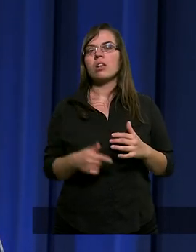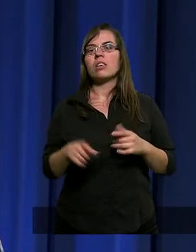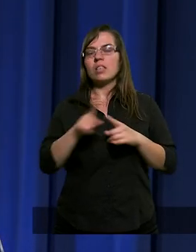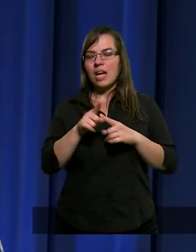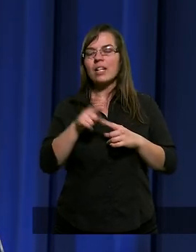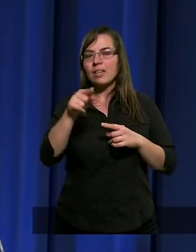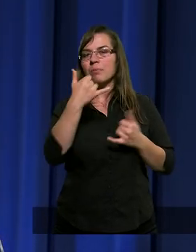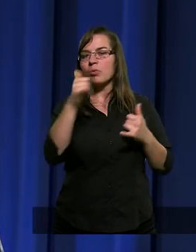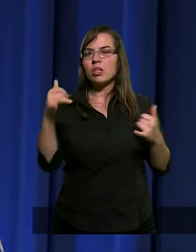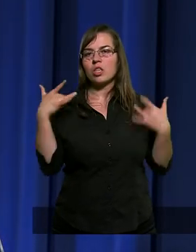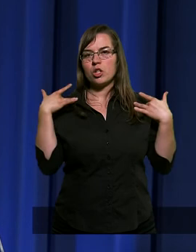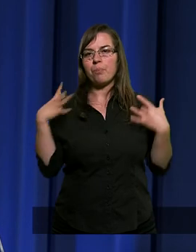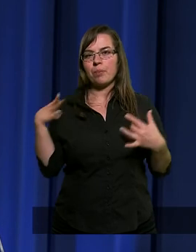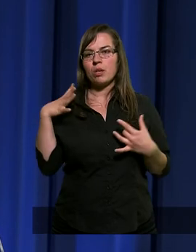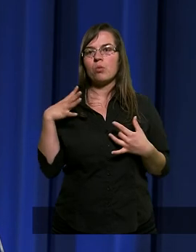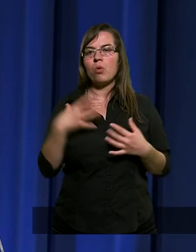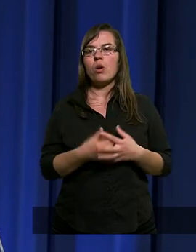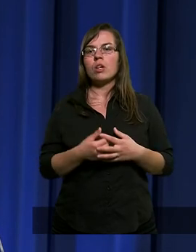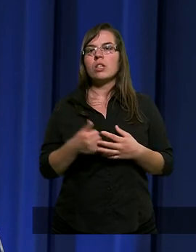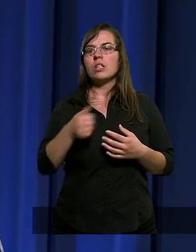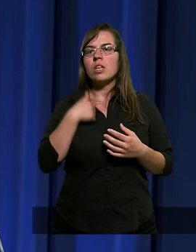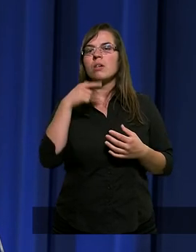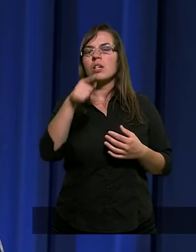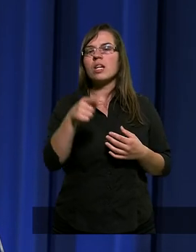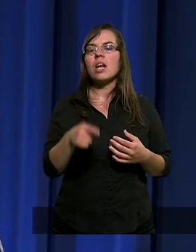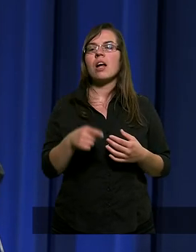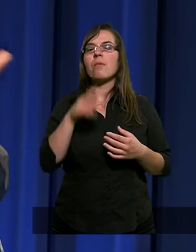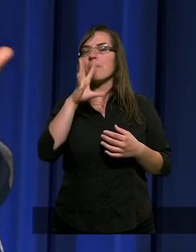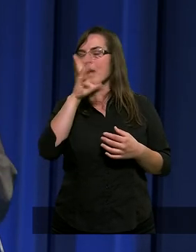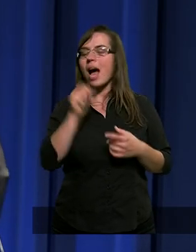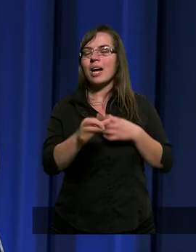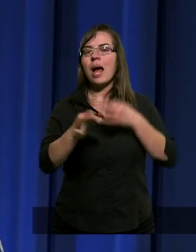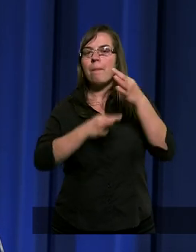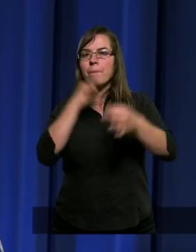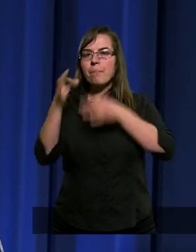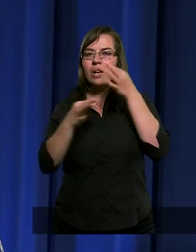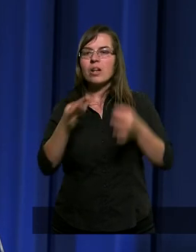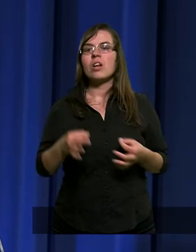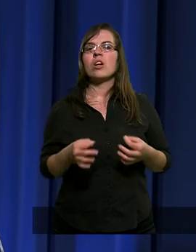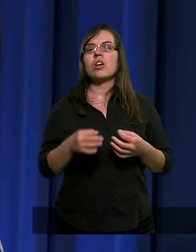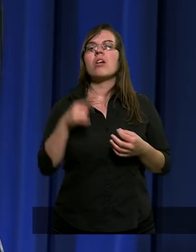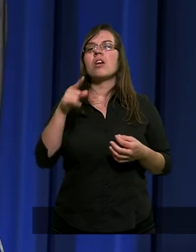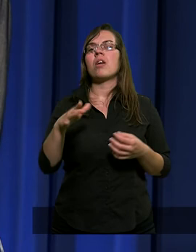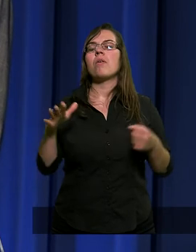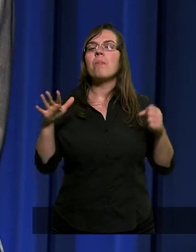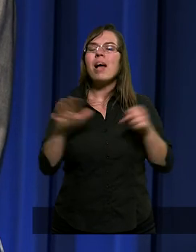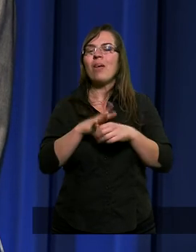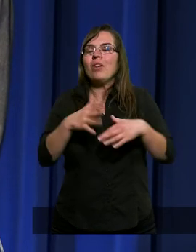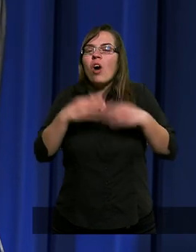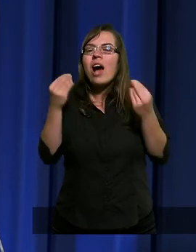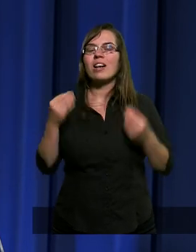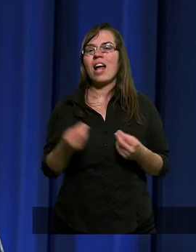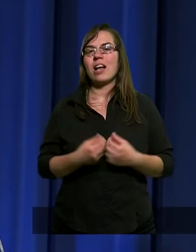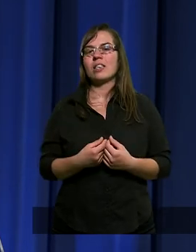przeżywał w ogrodzie getsemany. Jest taka piękna pieśń. W ogrodzie byłym raz